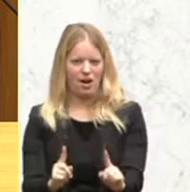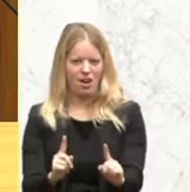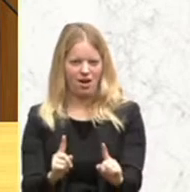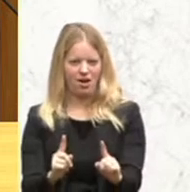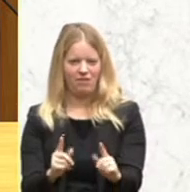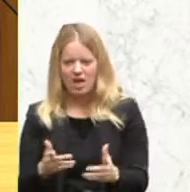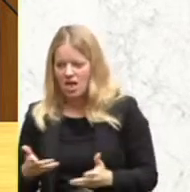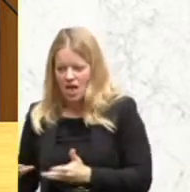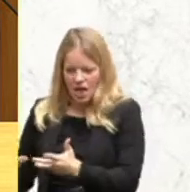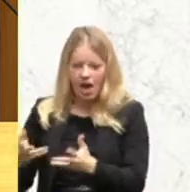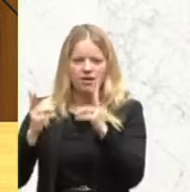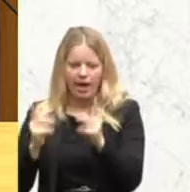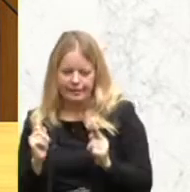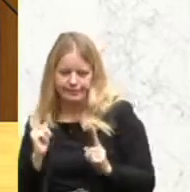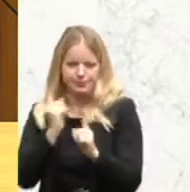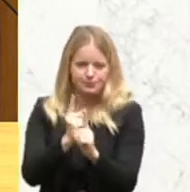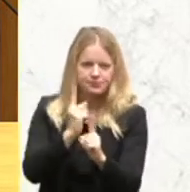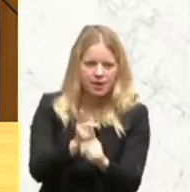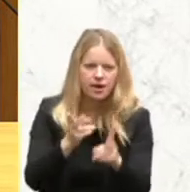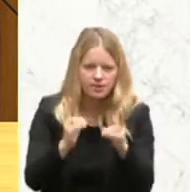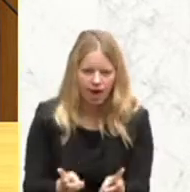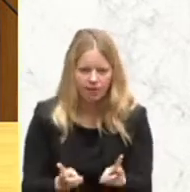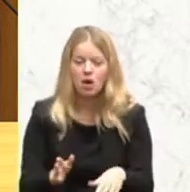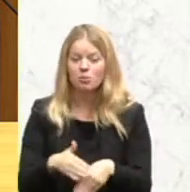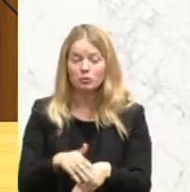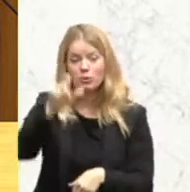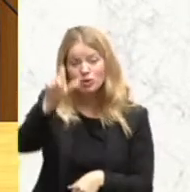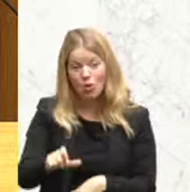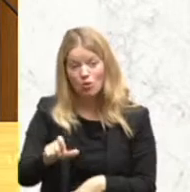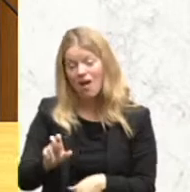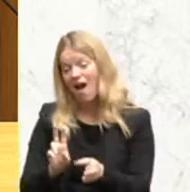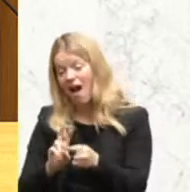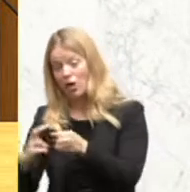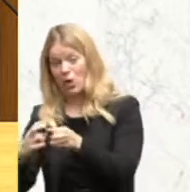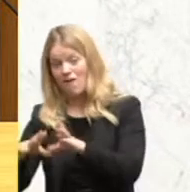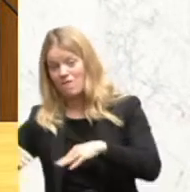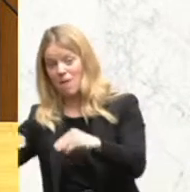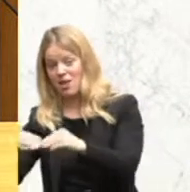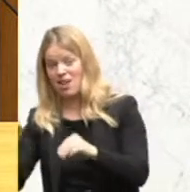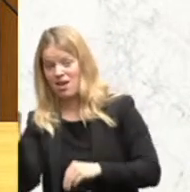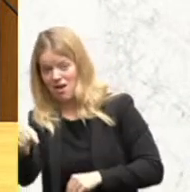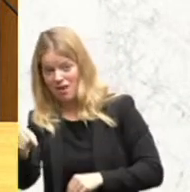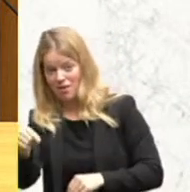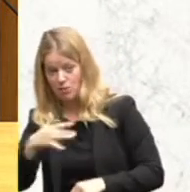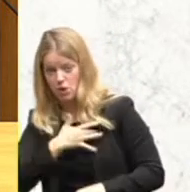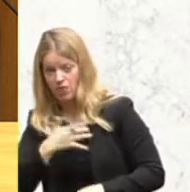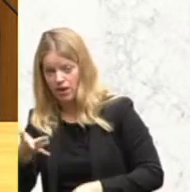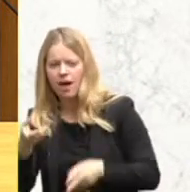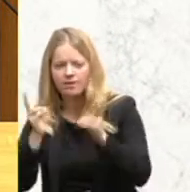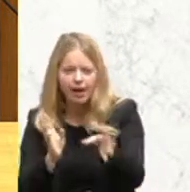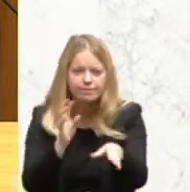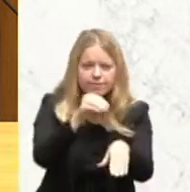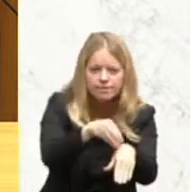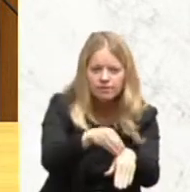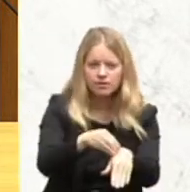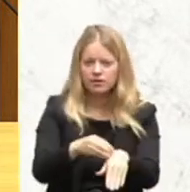für Angehörige von Radikalisierten oder von Menschen, die sich potenziell radikalisieren können, wo Angehörige